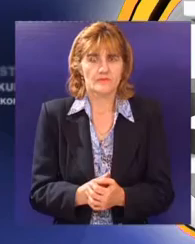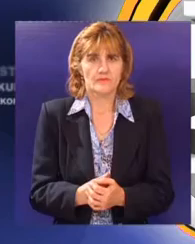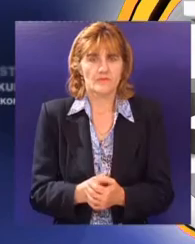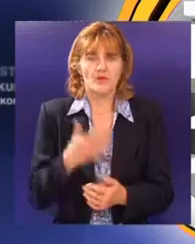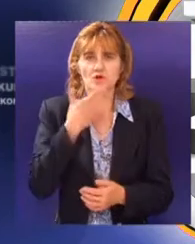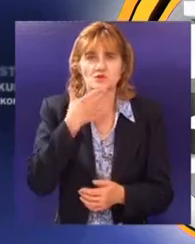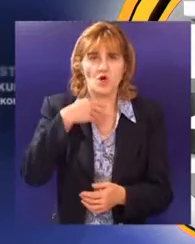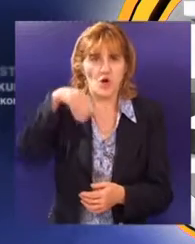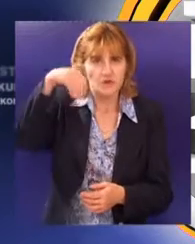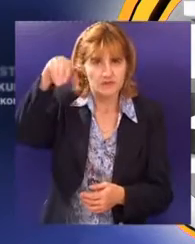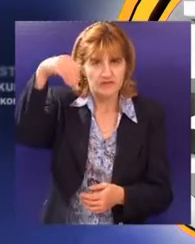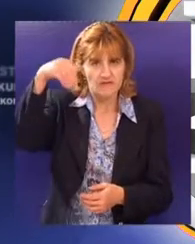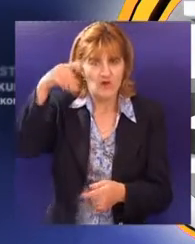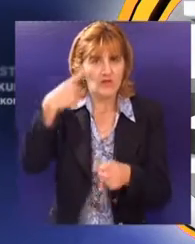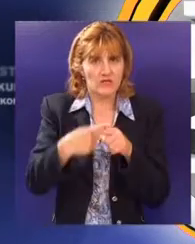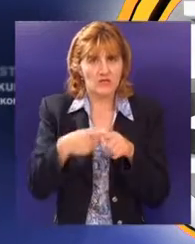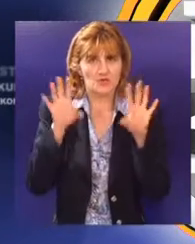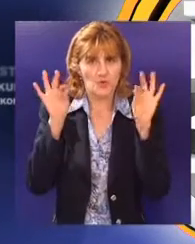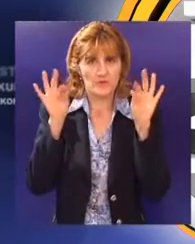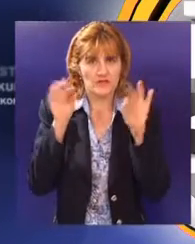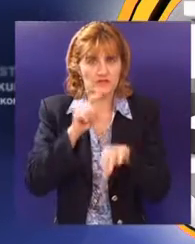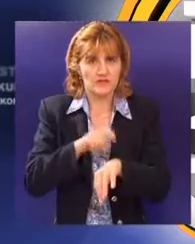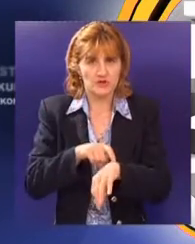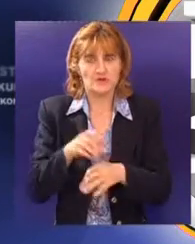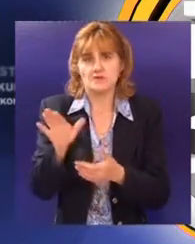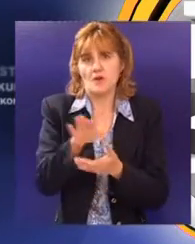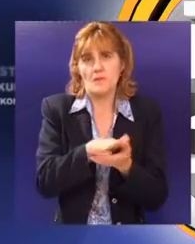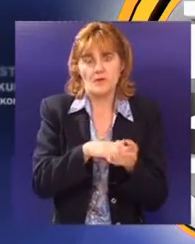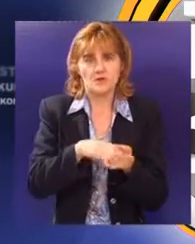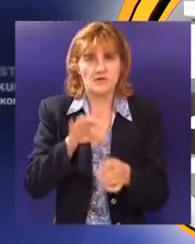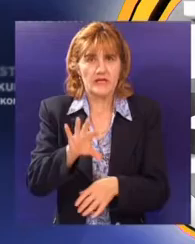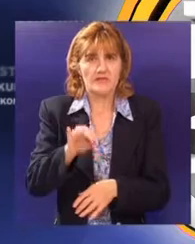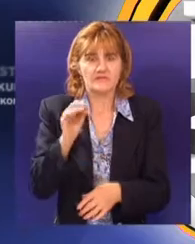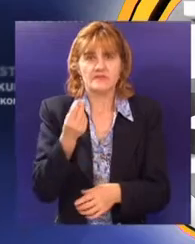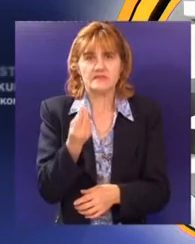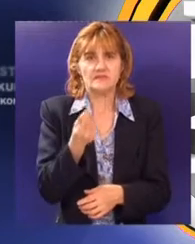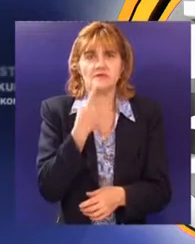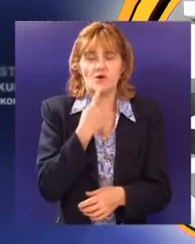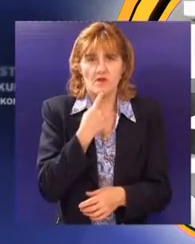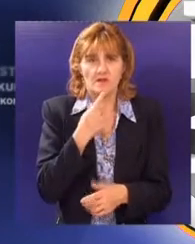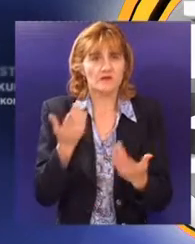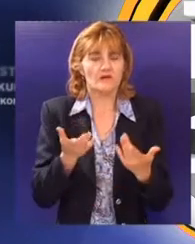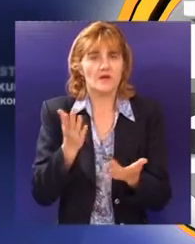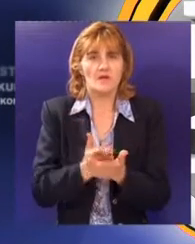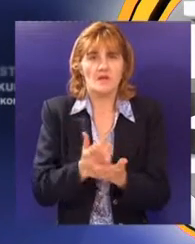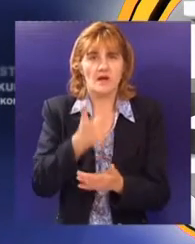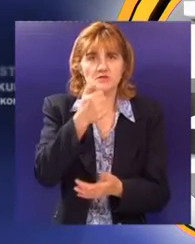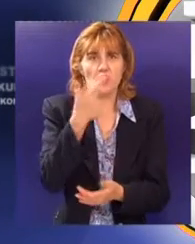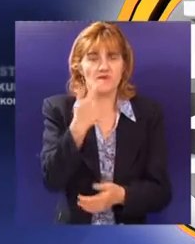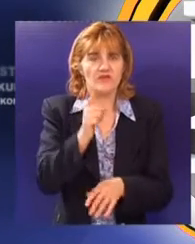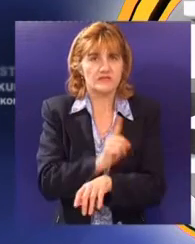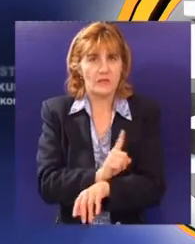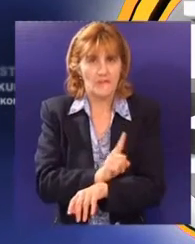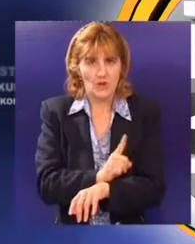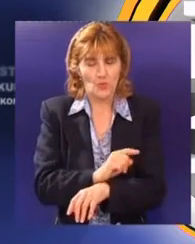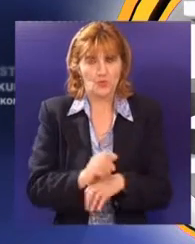Školsko zvono koje se oglasilo tačno u 10 časova označilo je početak polaganja ispita iz srpskog jezika za koju su učenici imali 120 minuta.